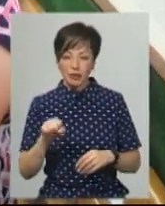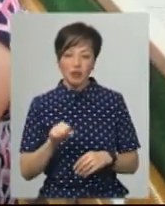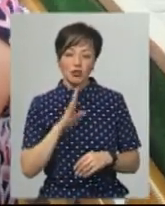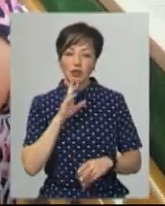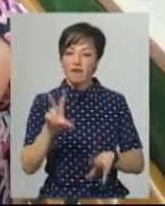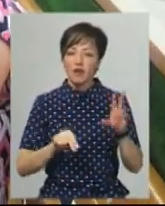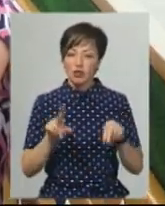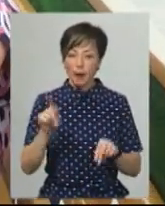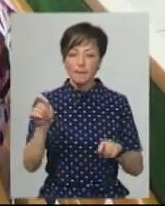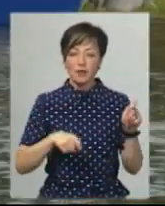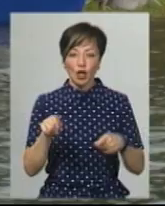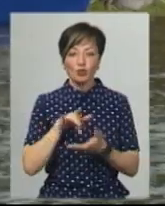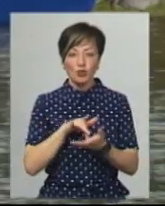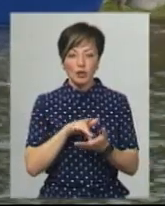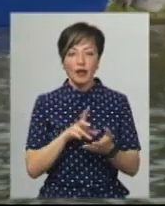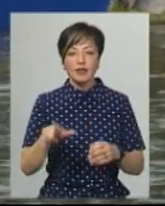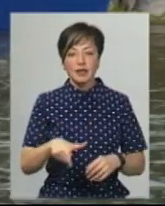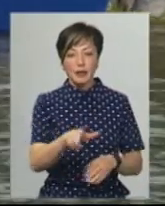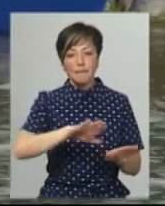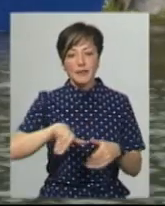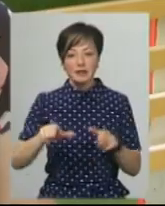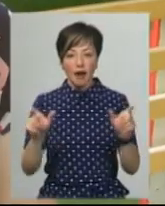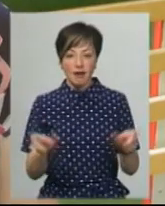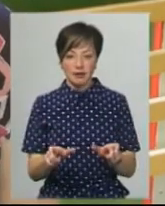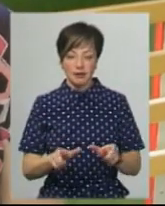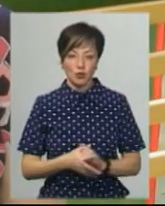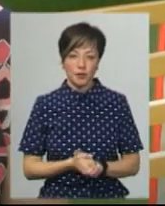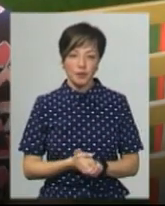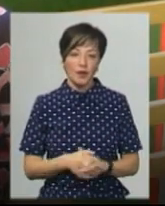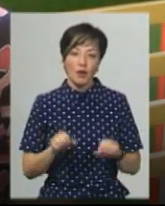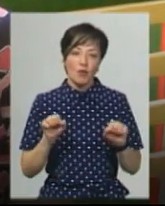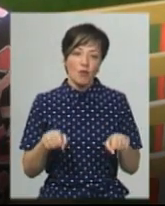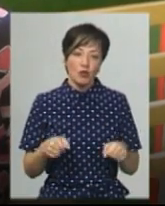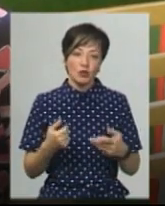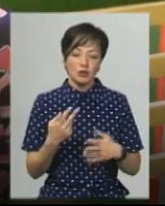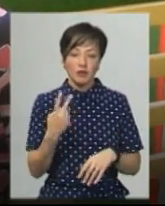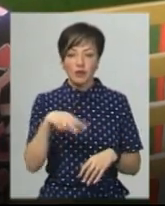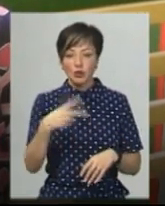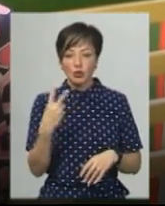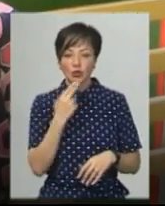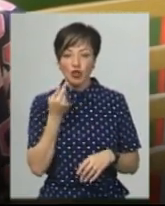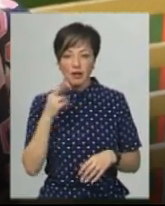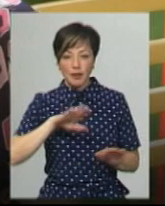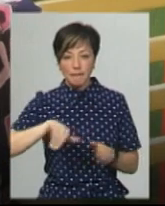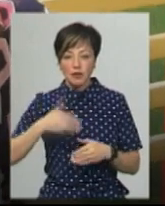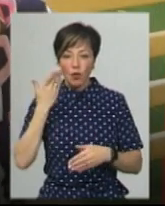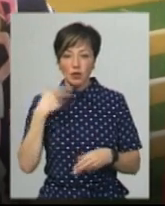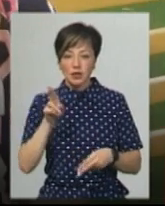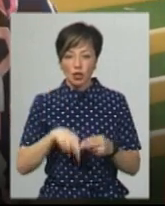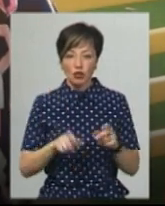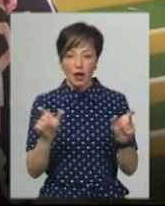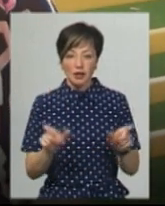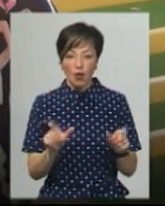Жінка вважає, приїжджатимуть туристи на Дністер після карантину. Ну, може після 22 червня, коли закінчиться